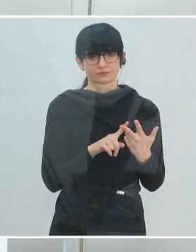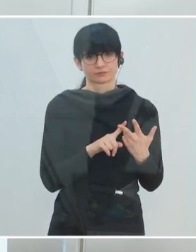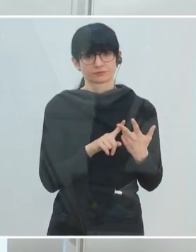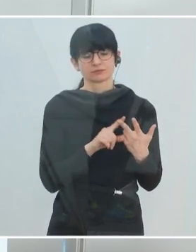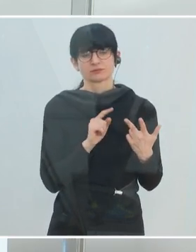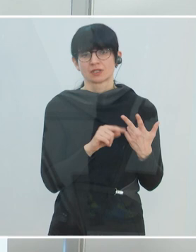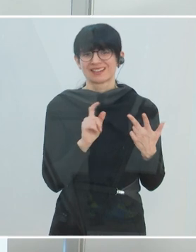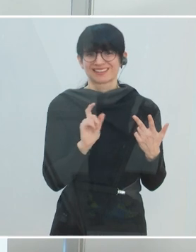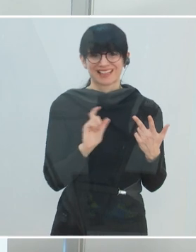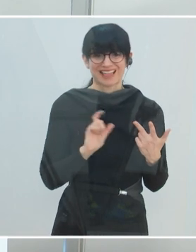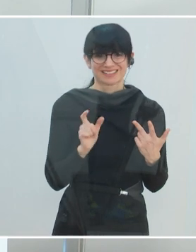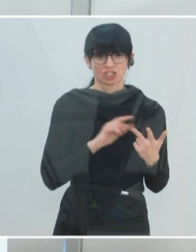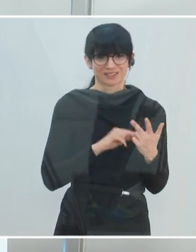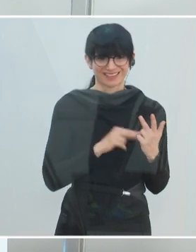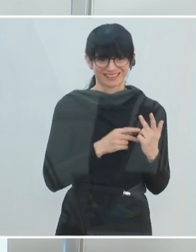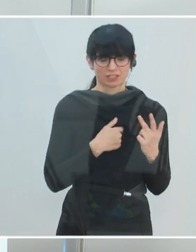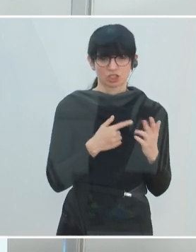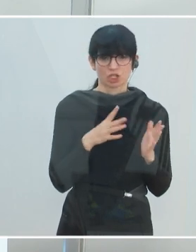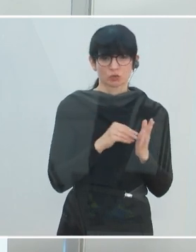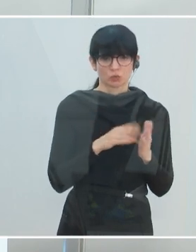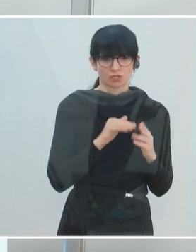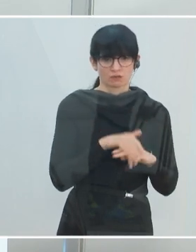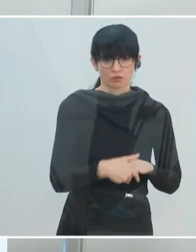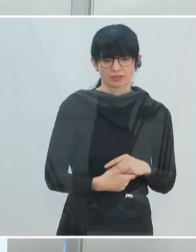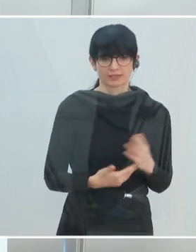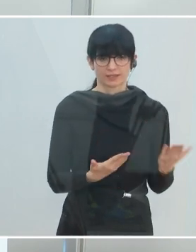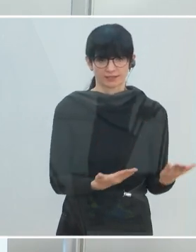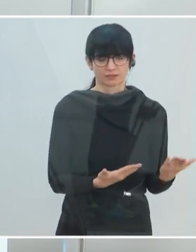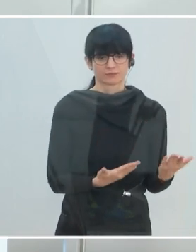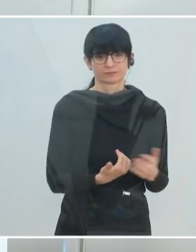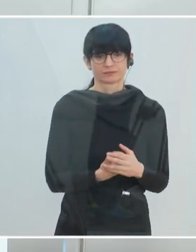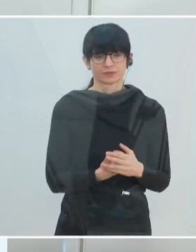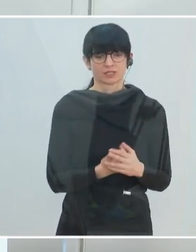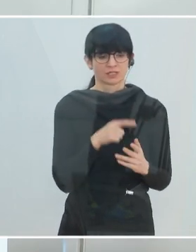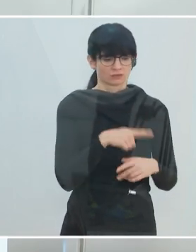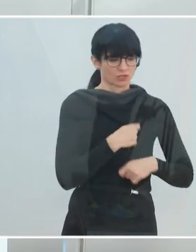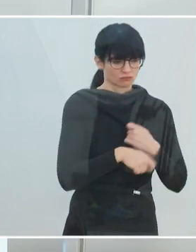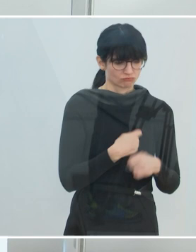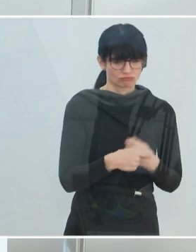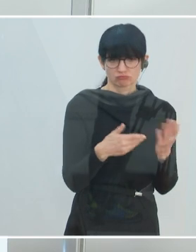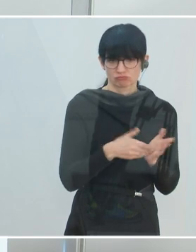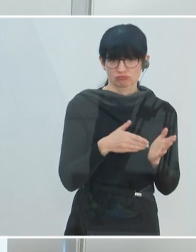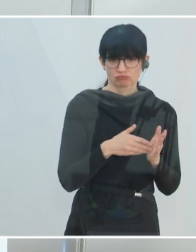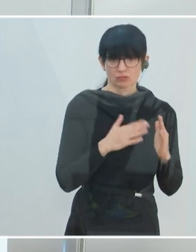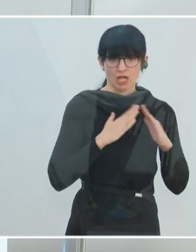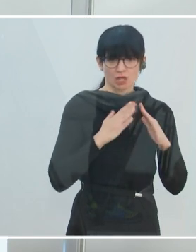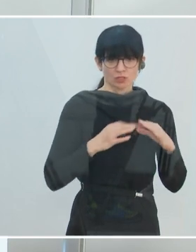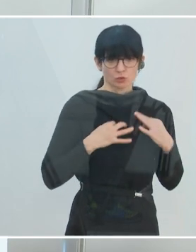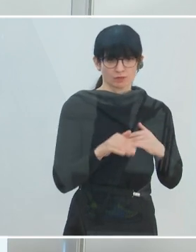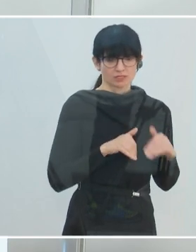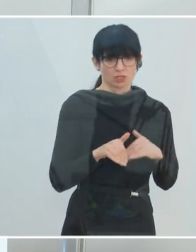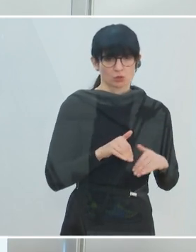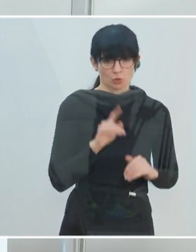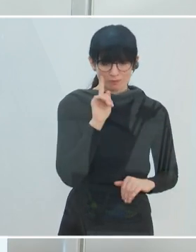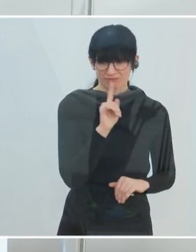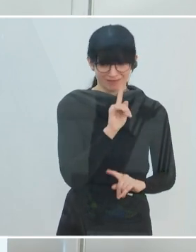ist diese klassische technische Nutzerfreundlichkeit etc. Und daran wird gearbeitet in unserem Haus. Jeder, der mich ein bisschen kennt, weiß,